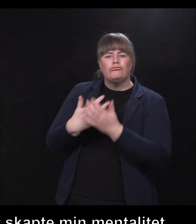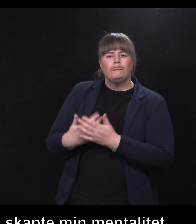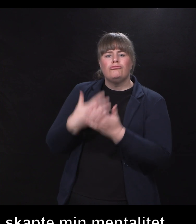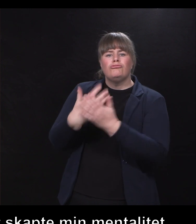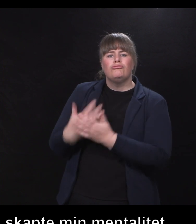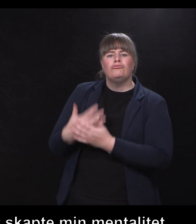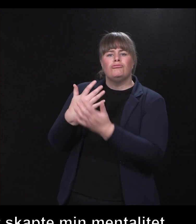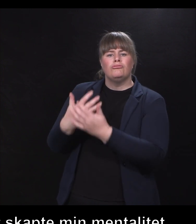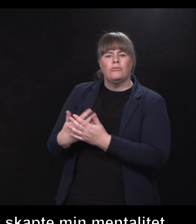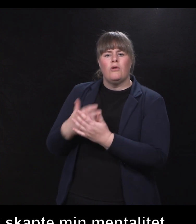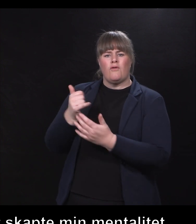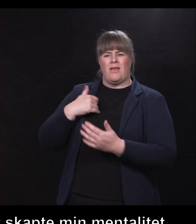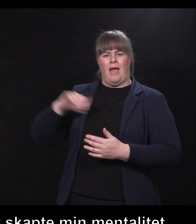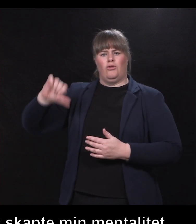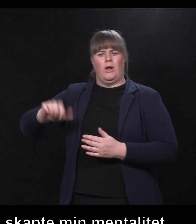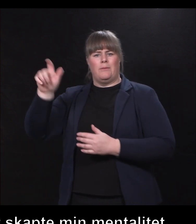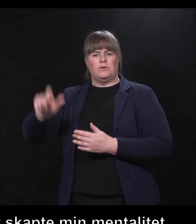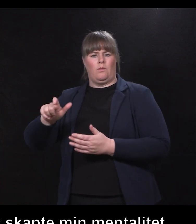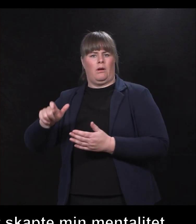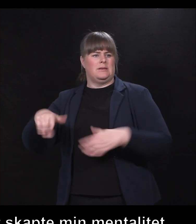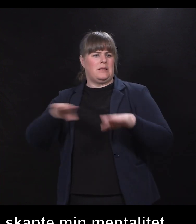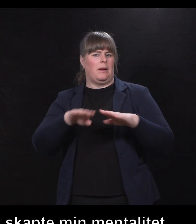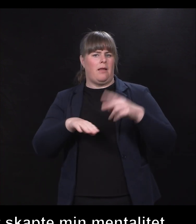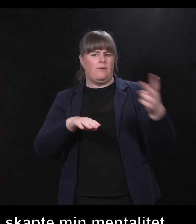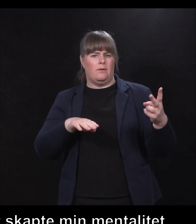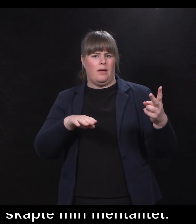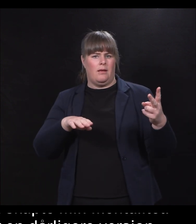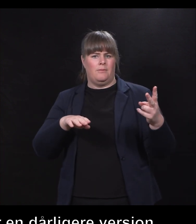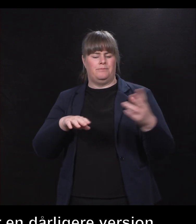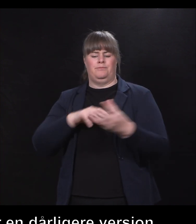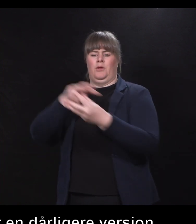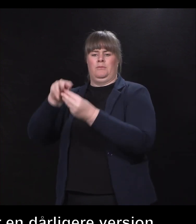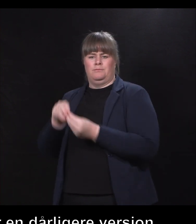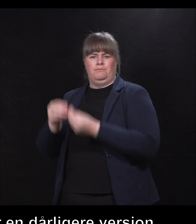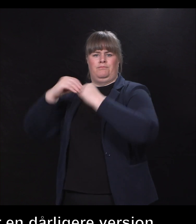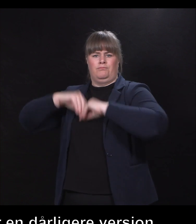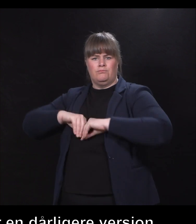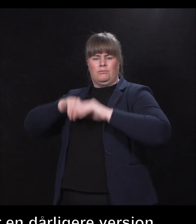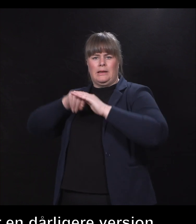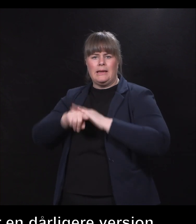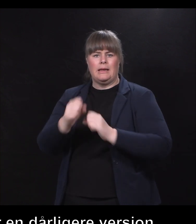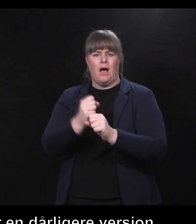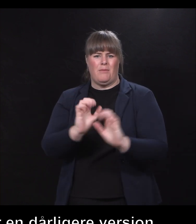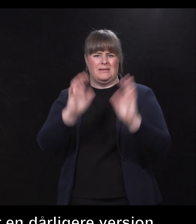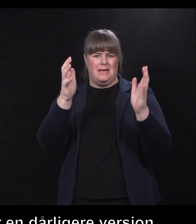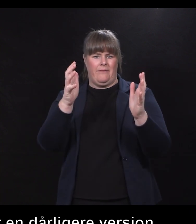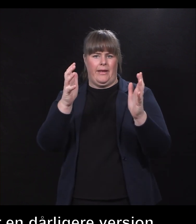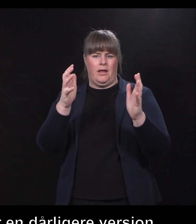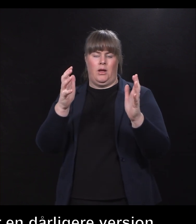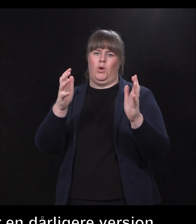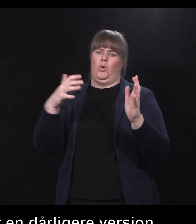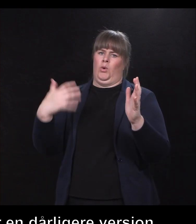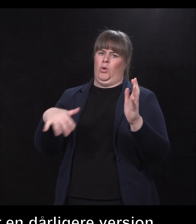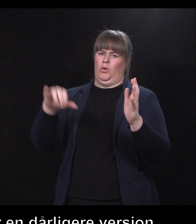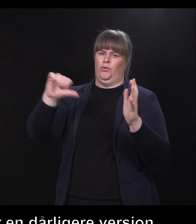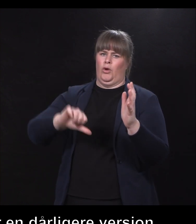versjon enn andre. Tar du det med deg inn i arbeidslivet, får du et veldig dårlig utgangspunkt for å